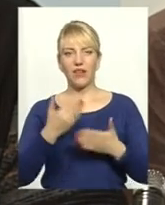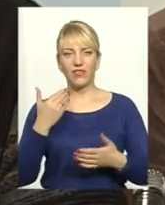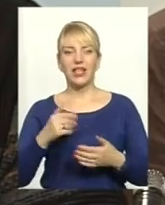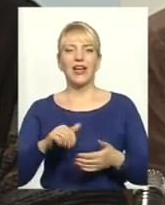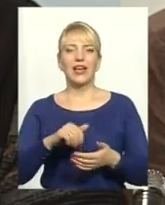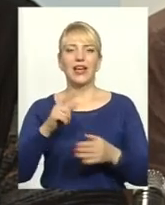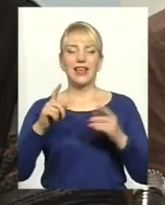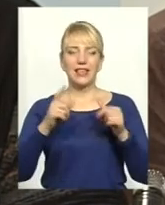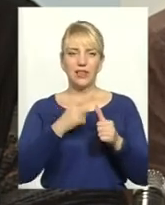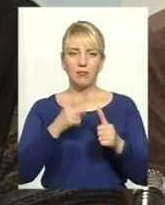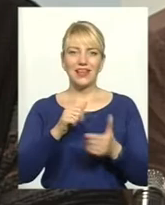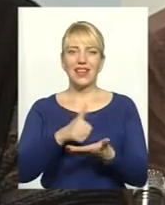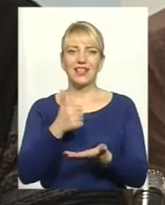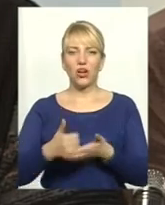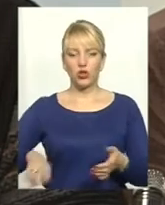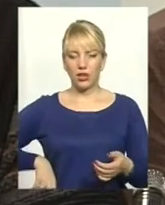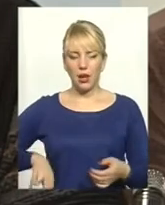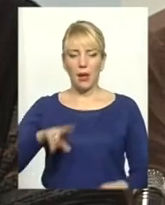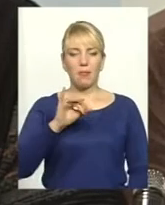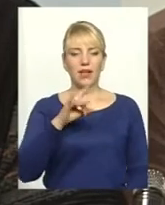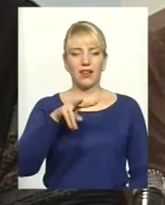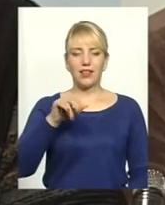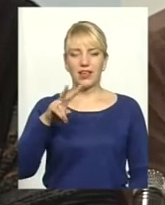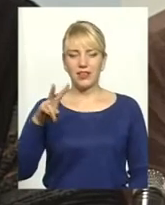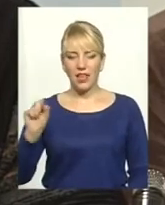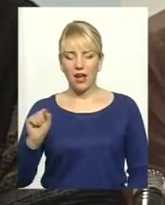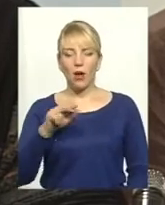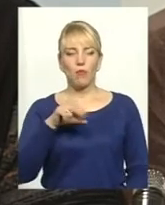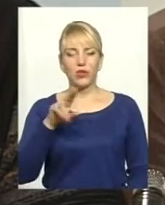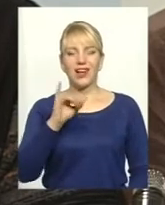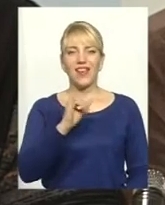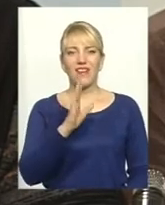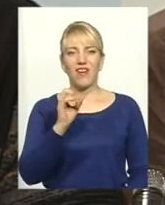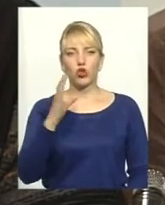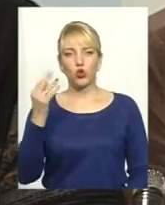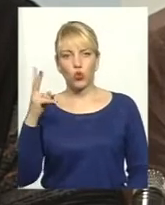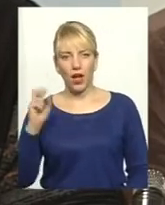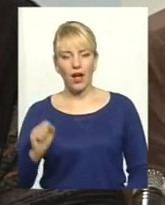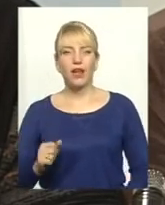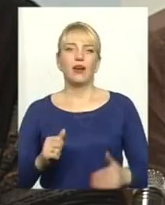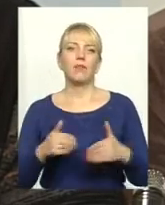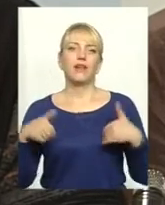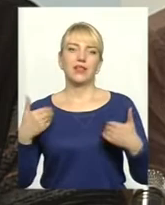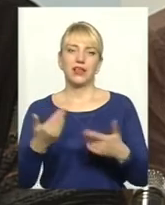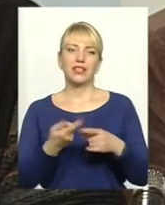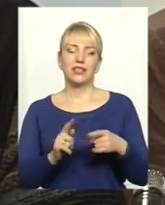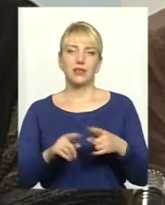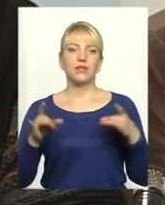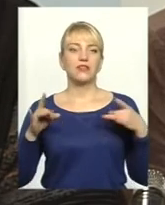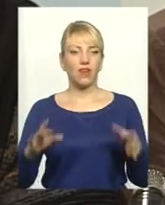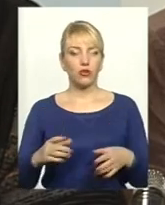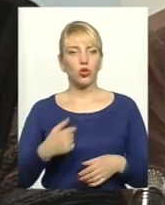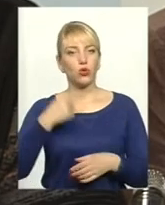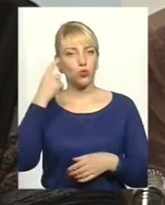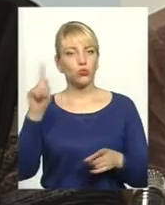генерального директора колективу Перлина Поділля Івашчука Сергія Петровича з цим святом. Я думаю, що дасть